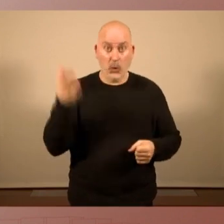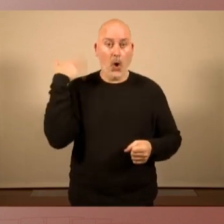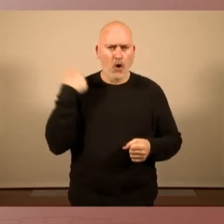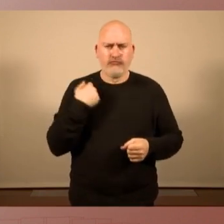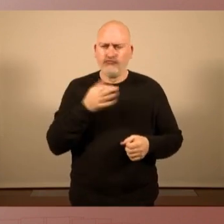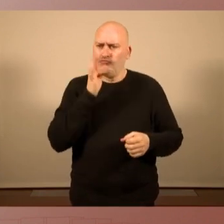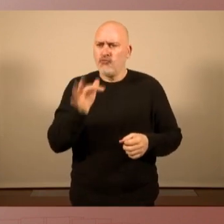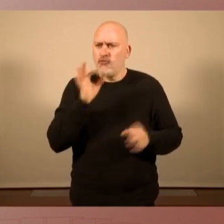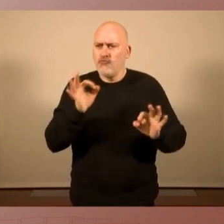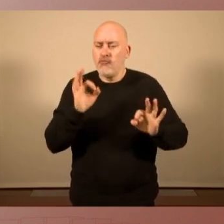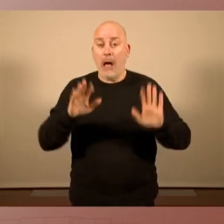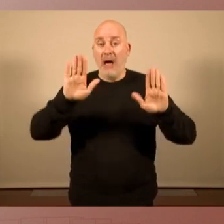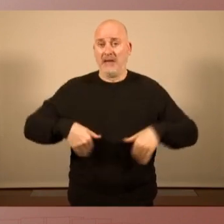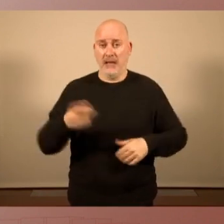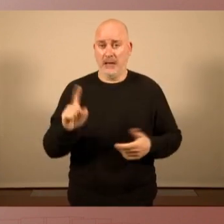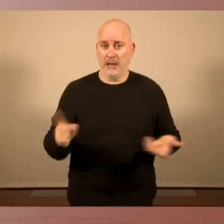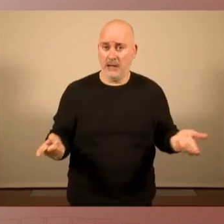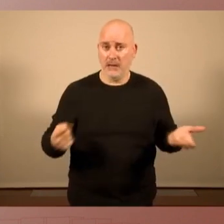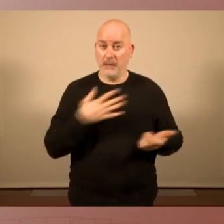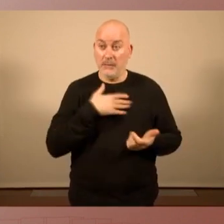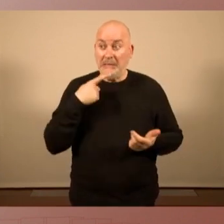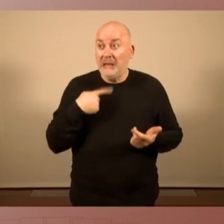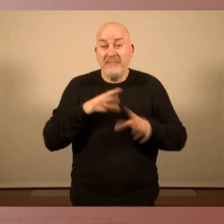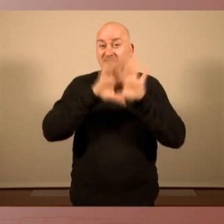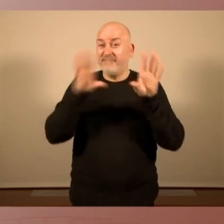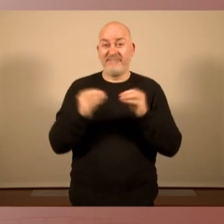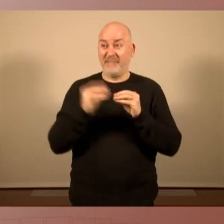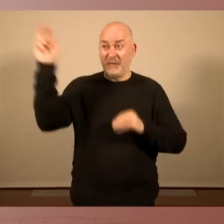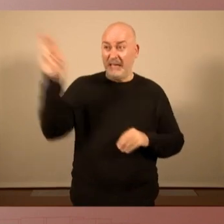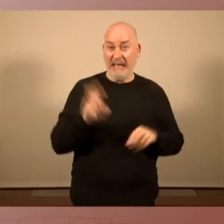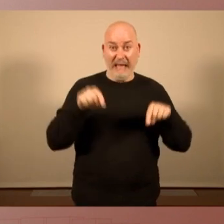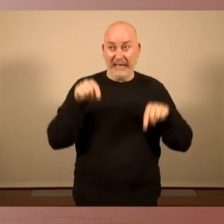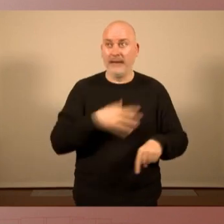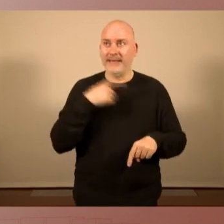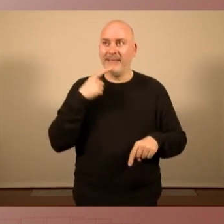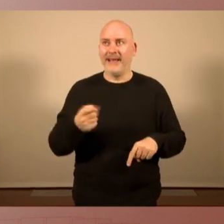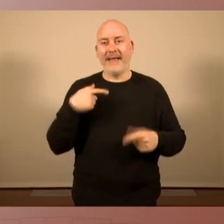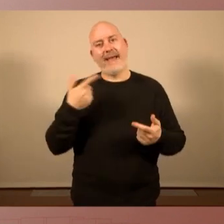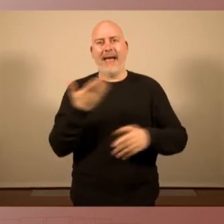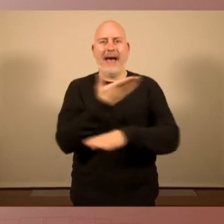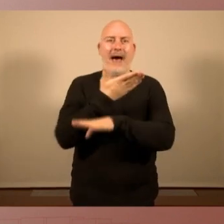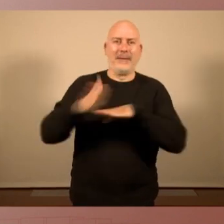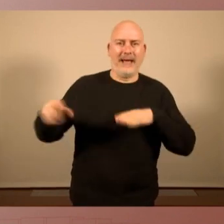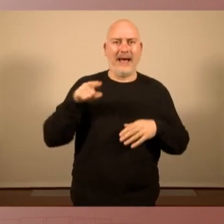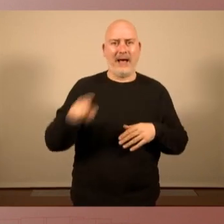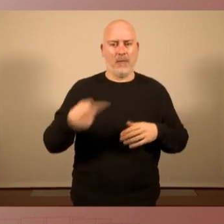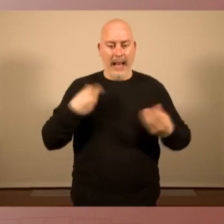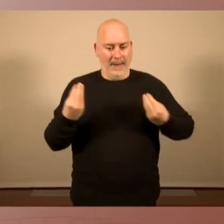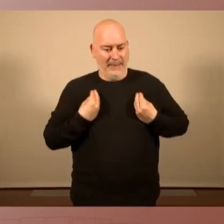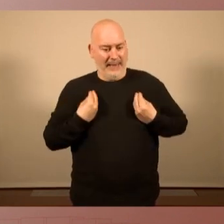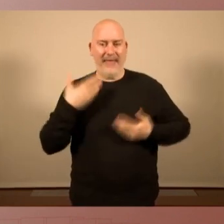estaven a l'oposició. I, en definitiva, hem vingut aquí a evitar que es continuï especulant amb les nostres vides.